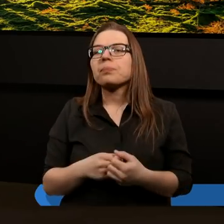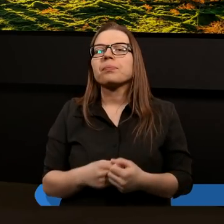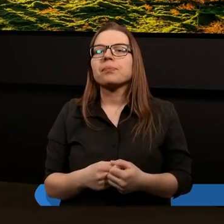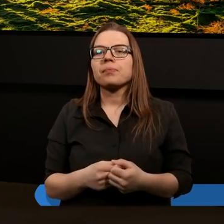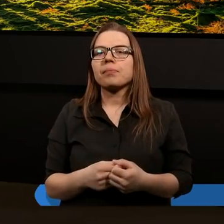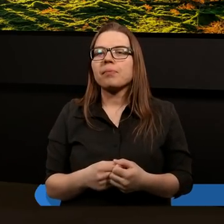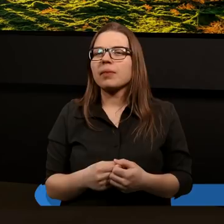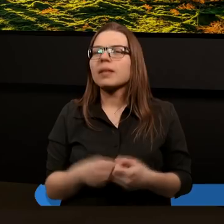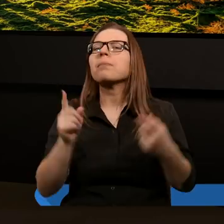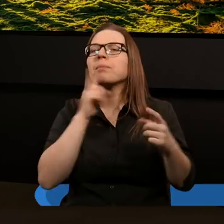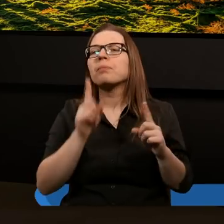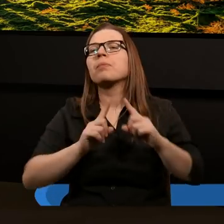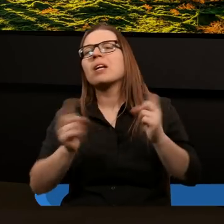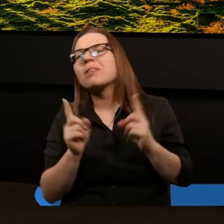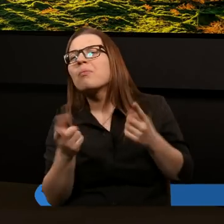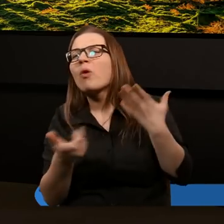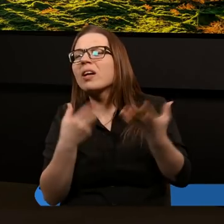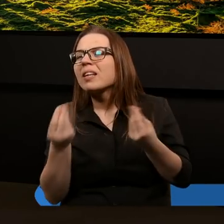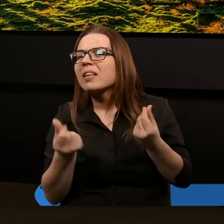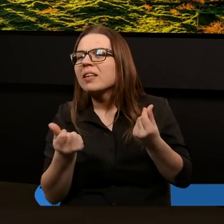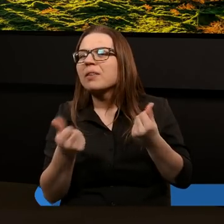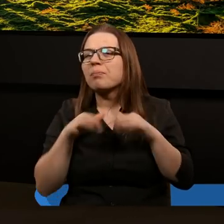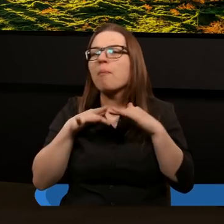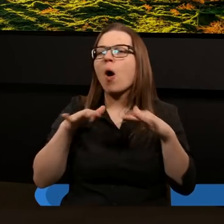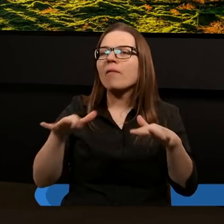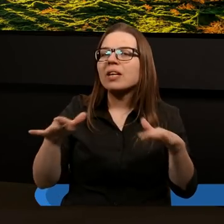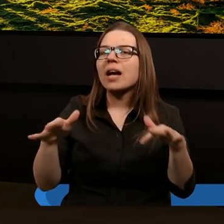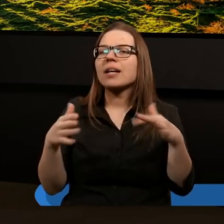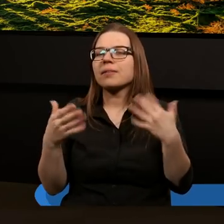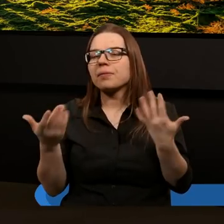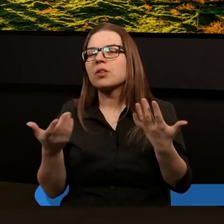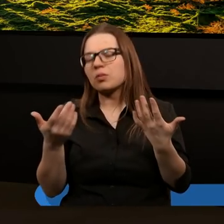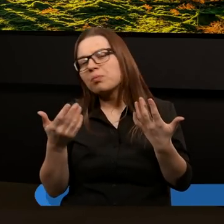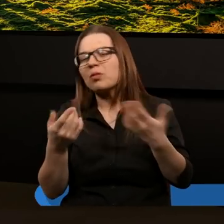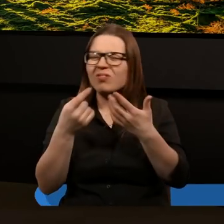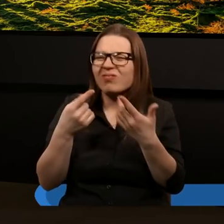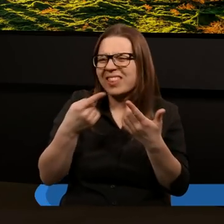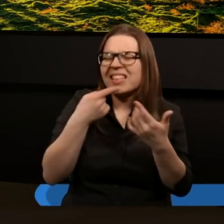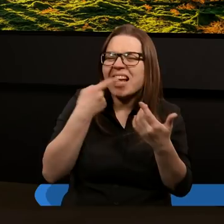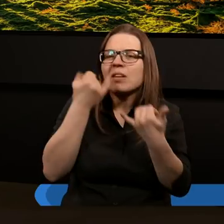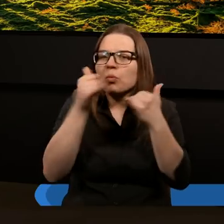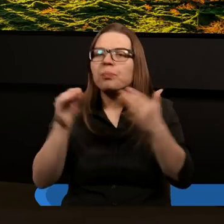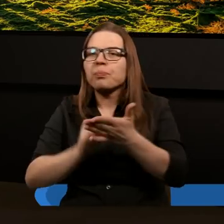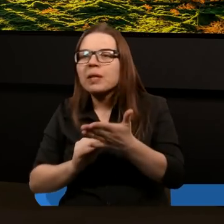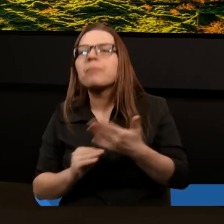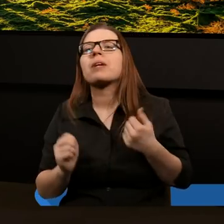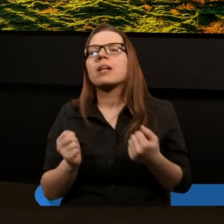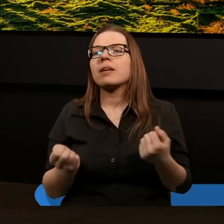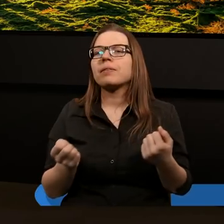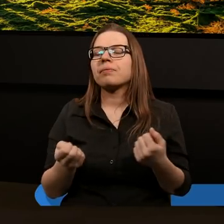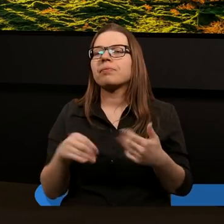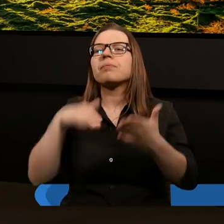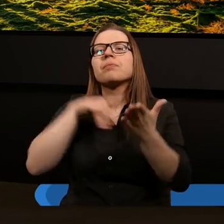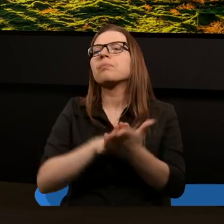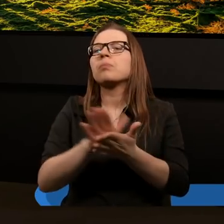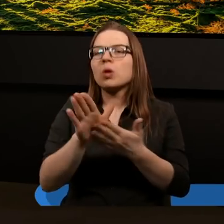symboliczną wizję, która też jest w powszechnym literackim języku użyta. Więc na